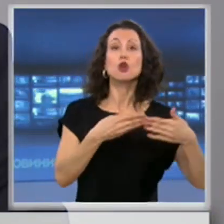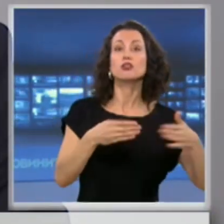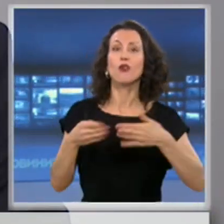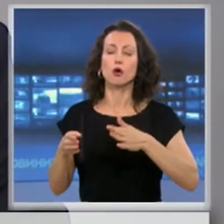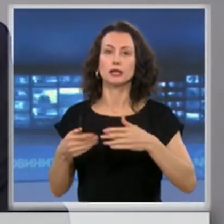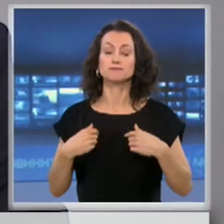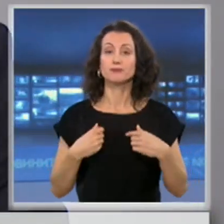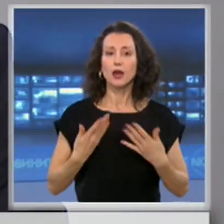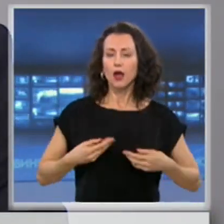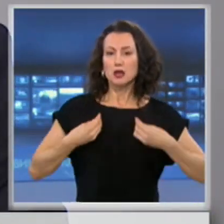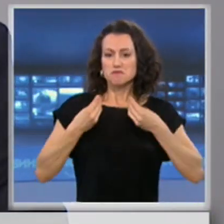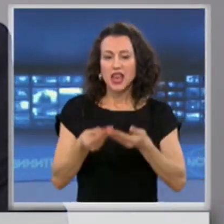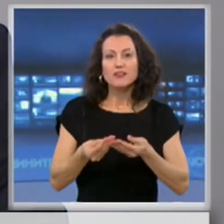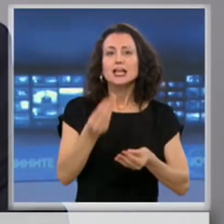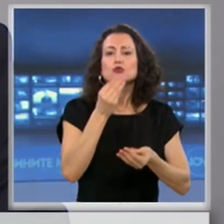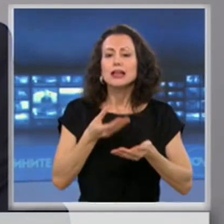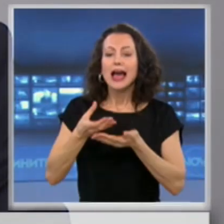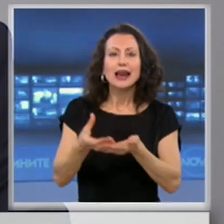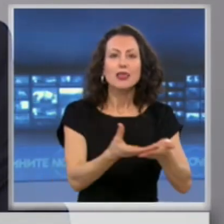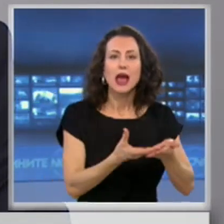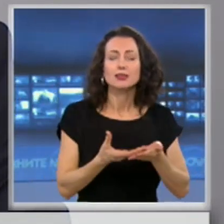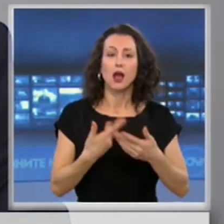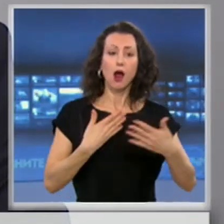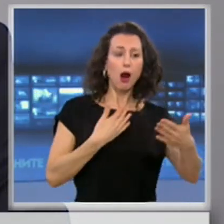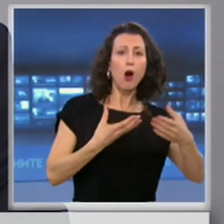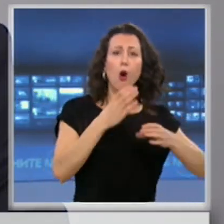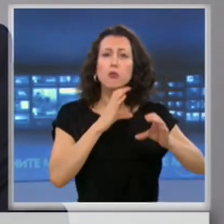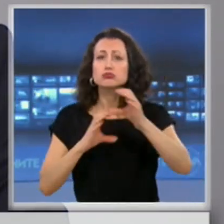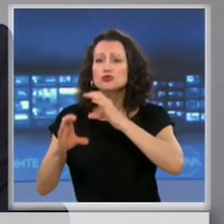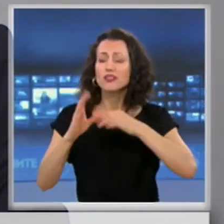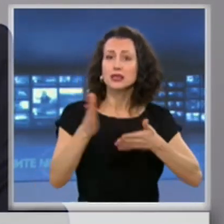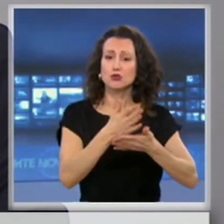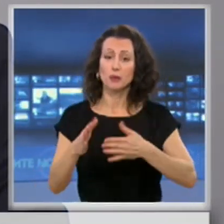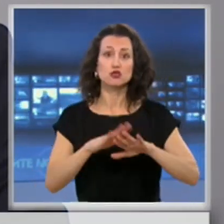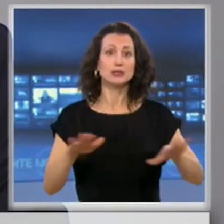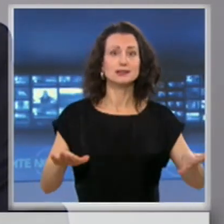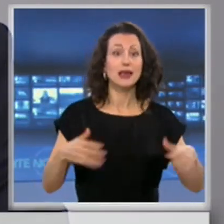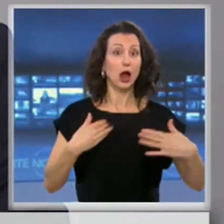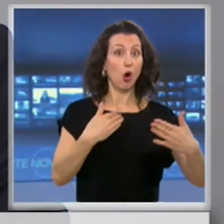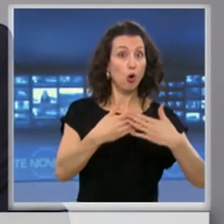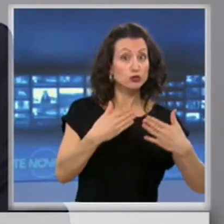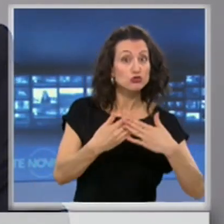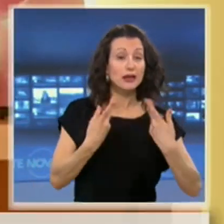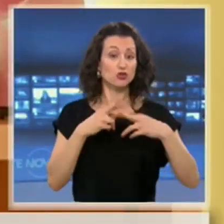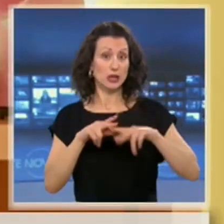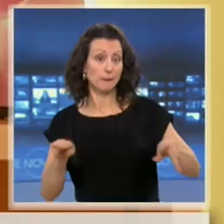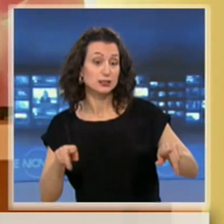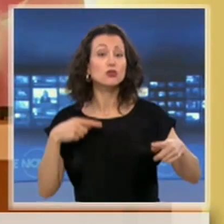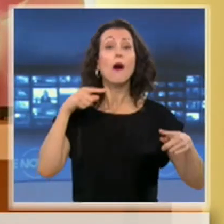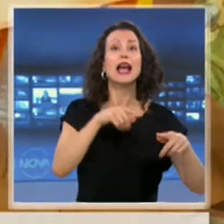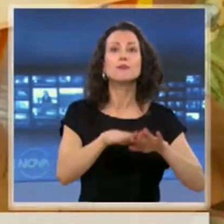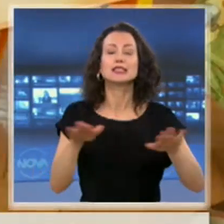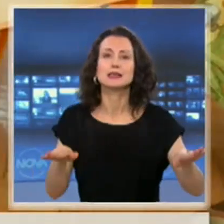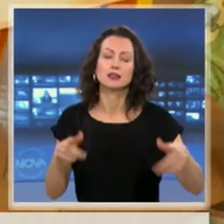общуването между децата, отношението на персонала към децата. Всичко това ще намери място в този алгоритът.